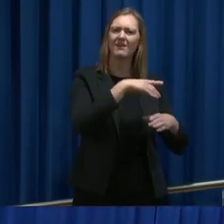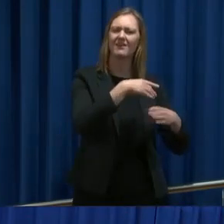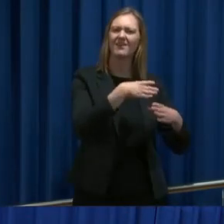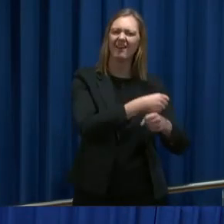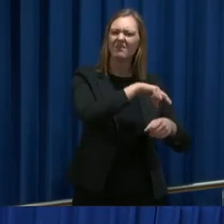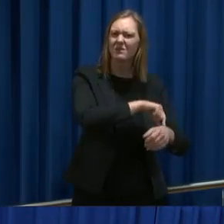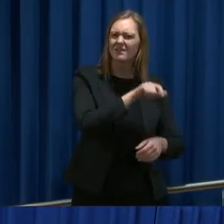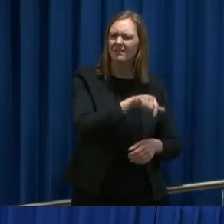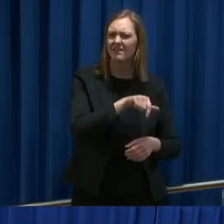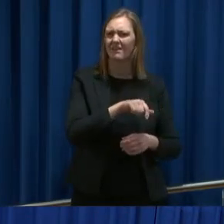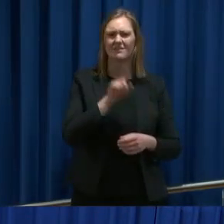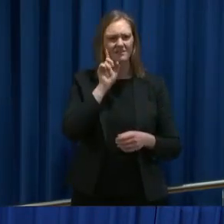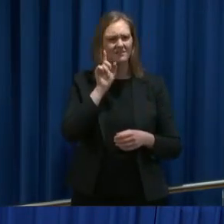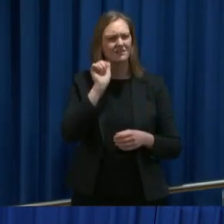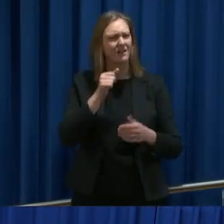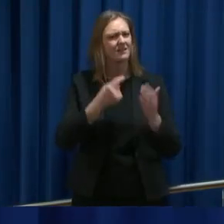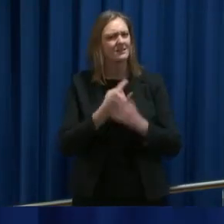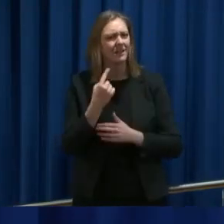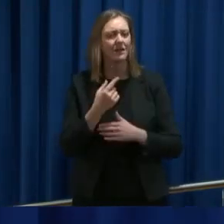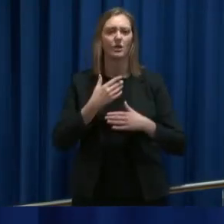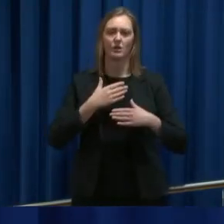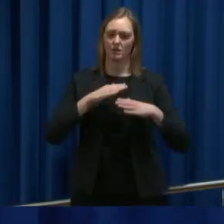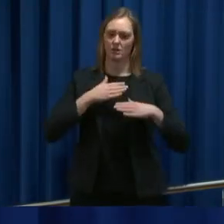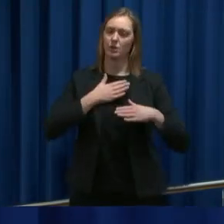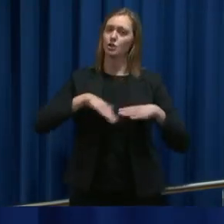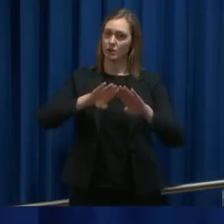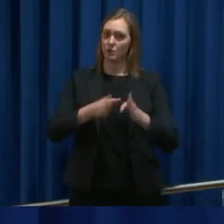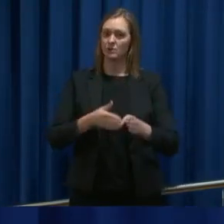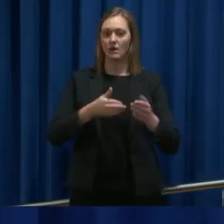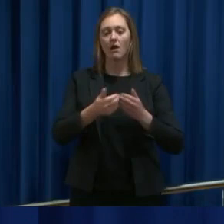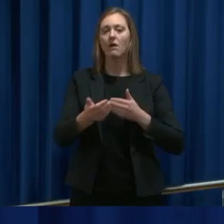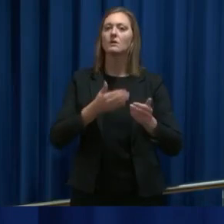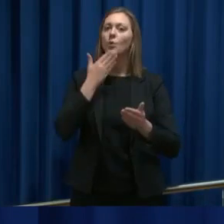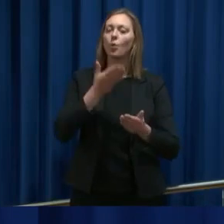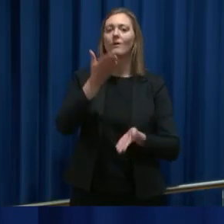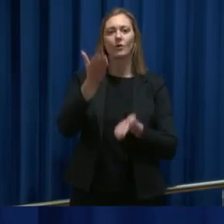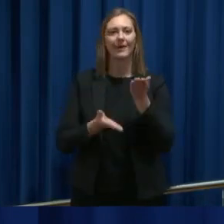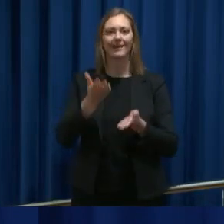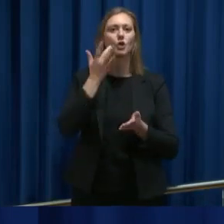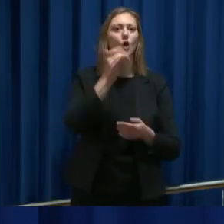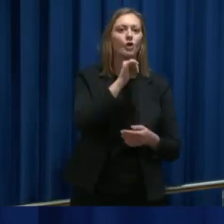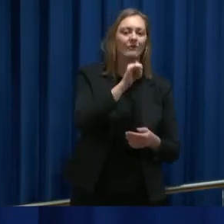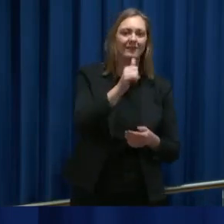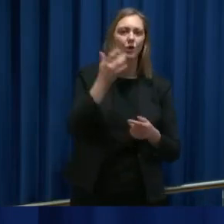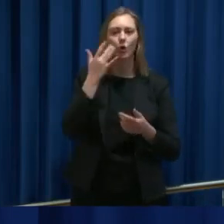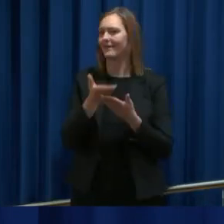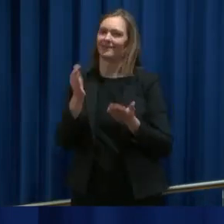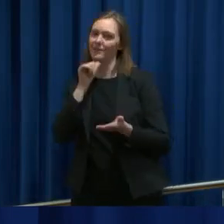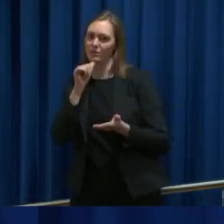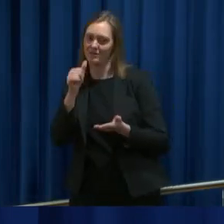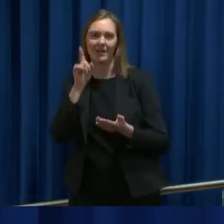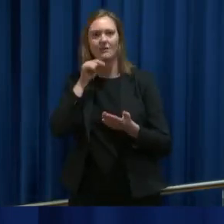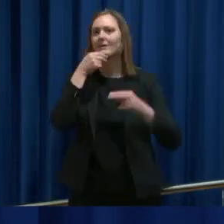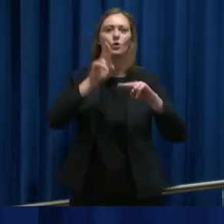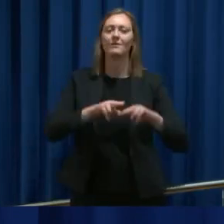Sykehusene har lagt gode faglige vurderinger nå på når det er nødvendig og når det er ikke nødvendig. Jeg kan ikke kommentere en enkelt tilfelle som jeg ikke